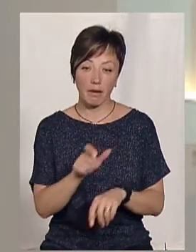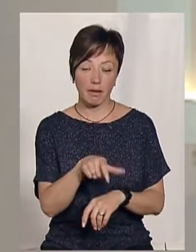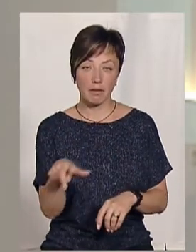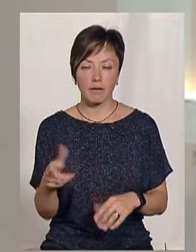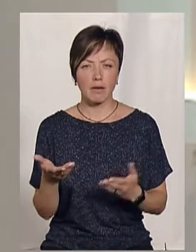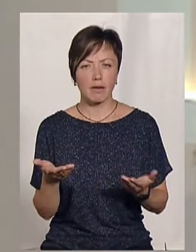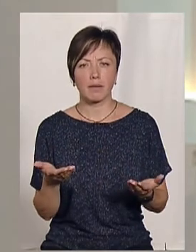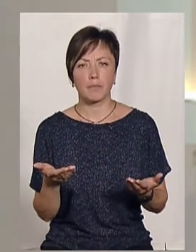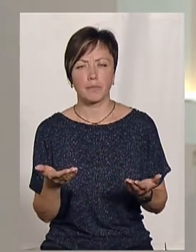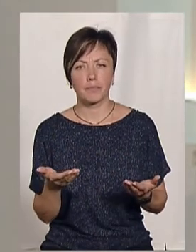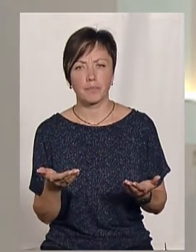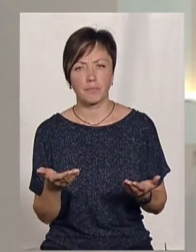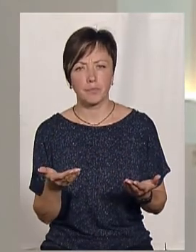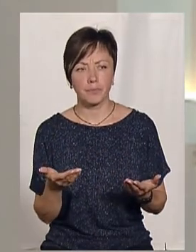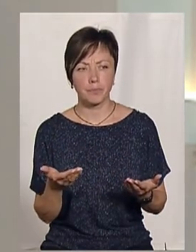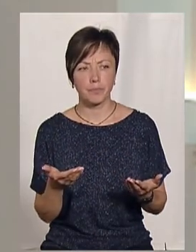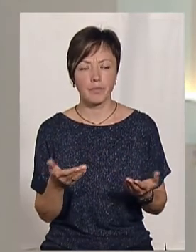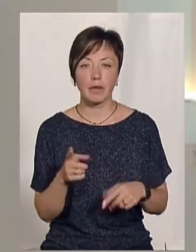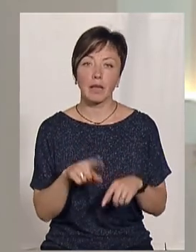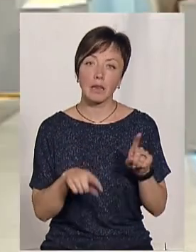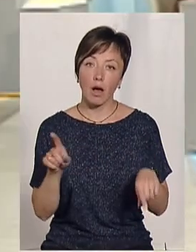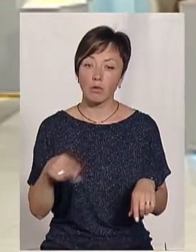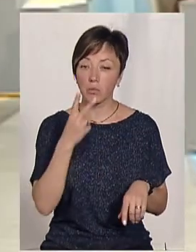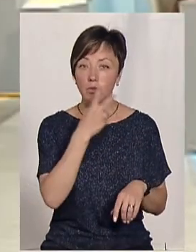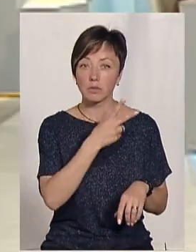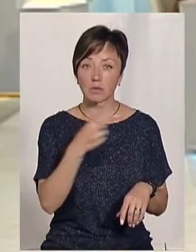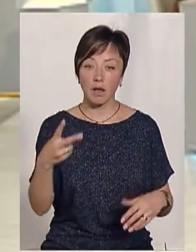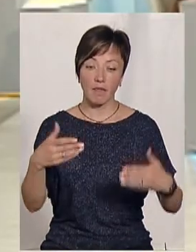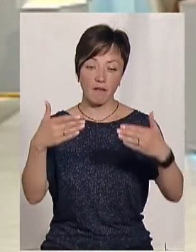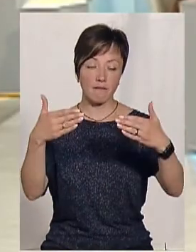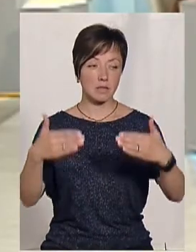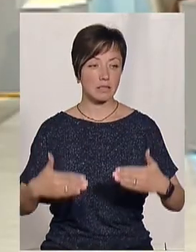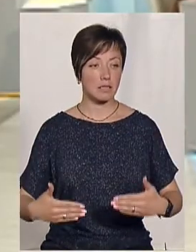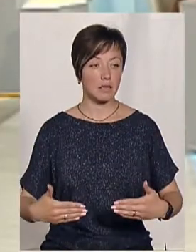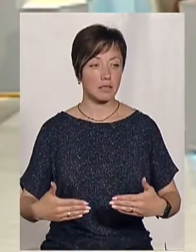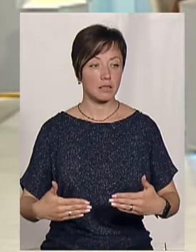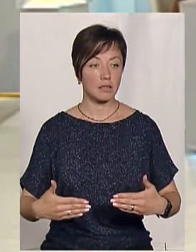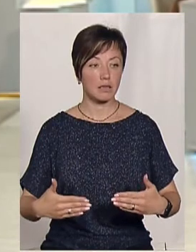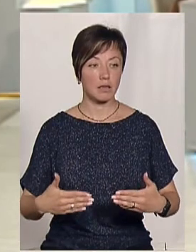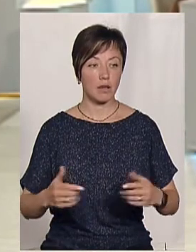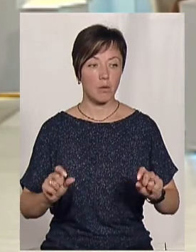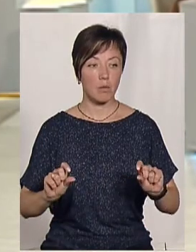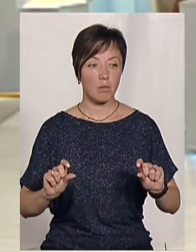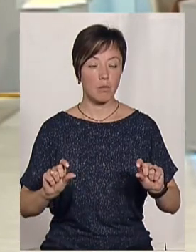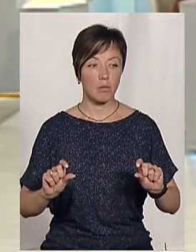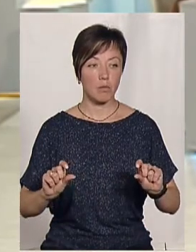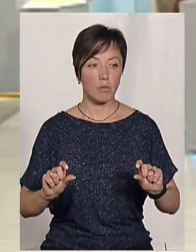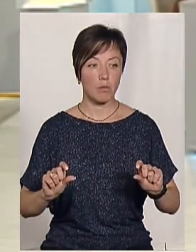вони роблять. Бо деколи можна бачити на фасадах такі мозаїки